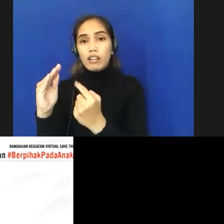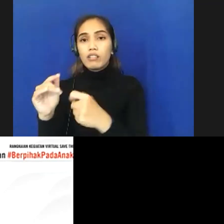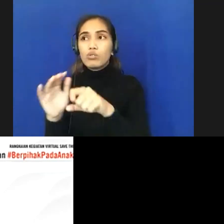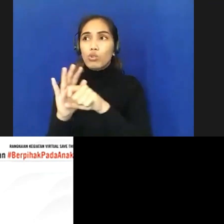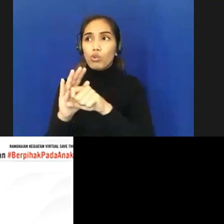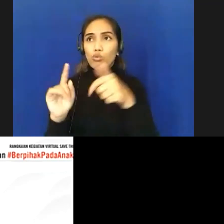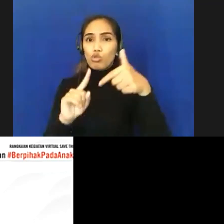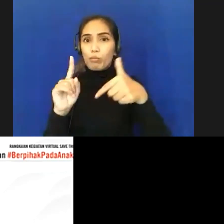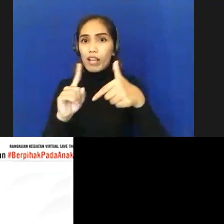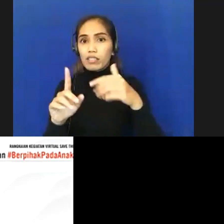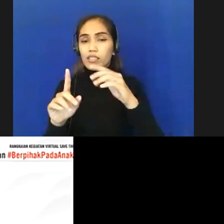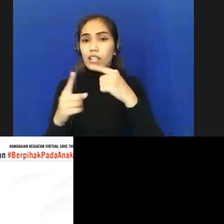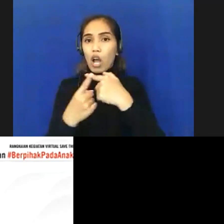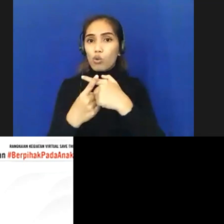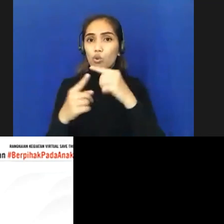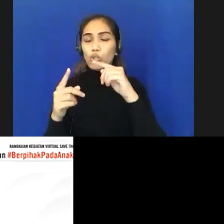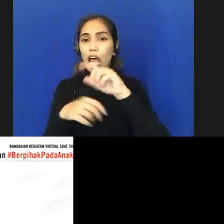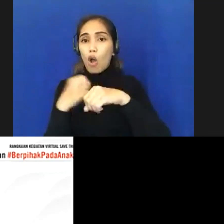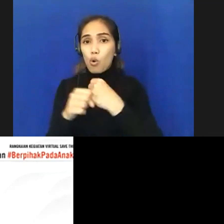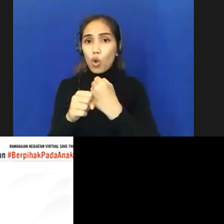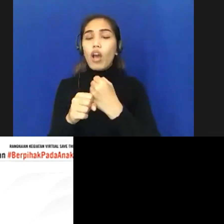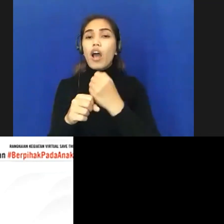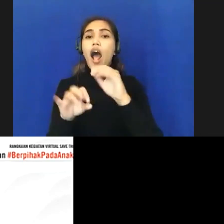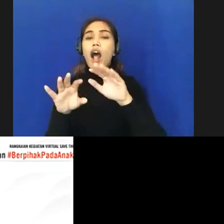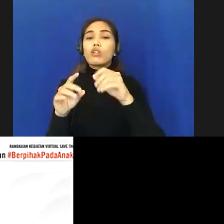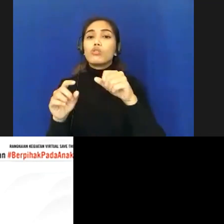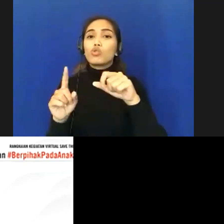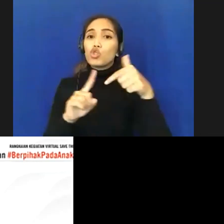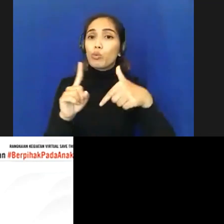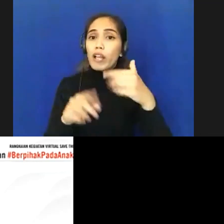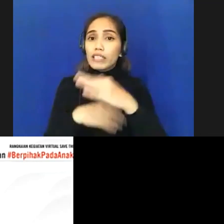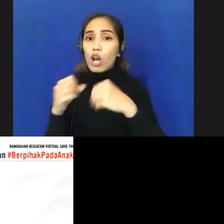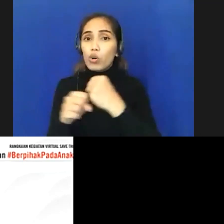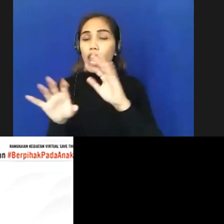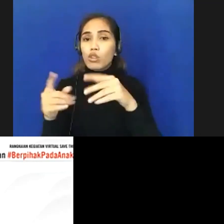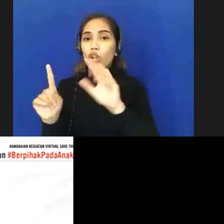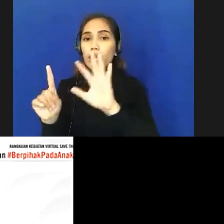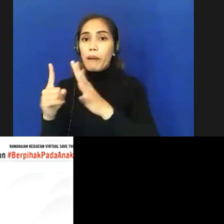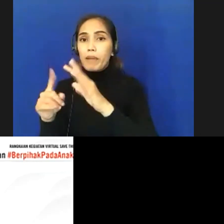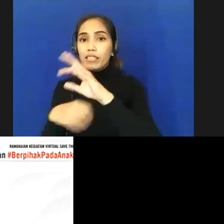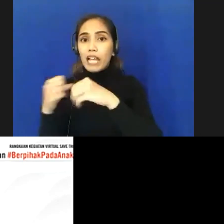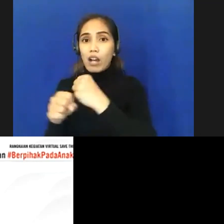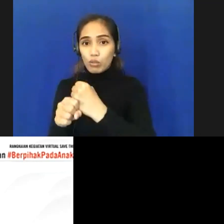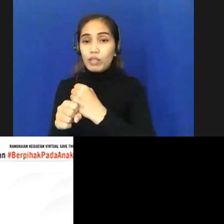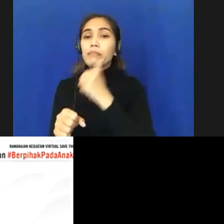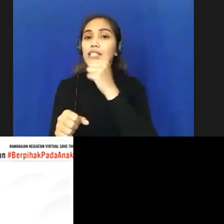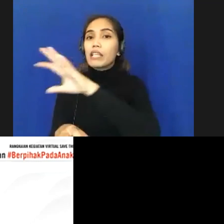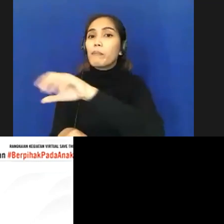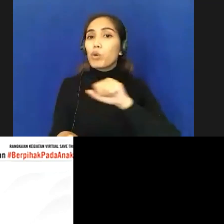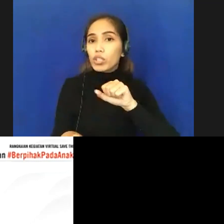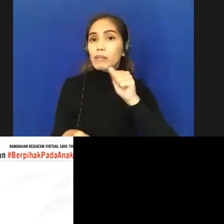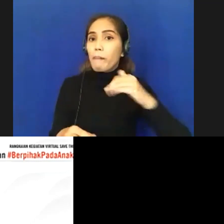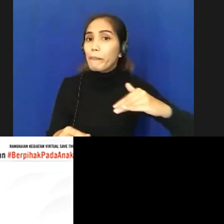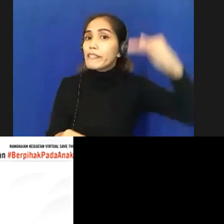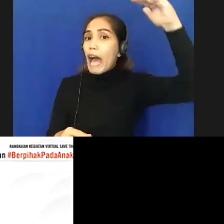tahun atau 15 tahun dia keluar dari rumah kami segera jemput dia untuk kami masukkan di isolasi terpusat memang